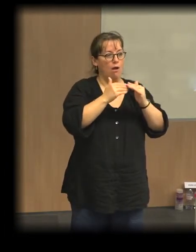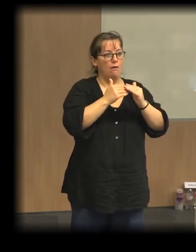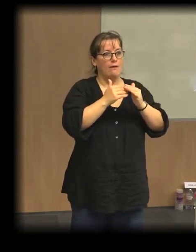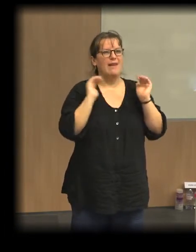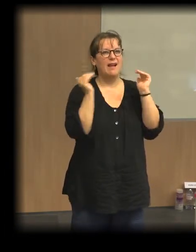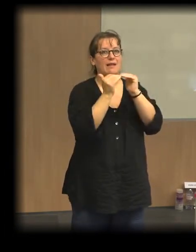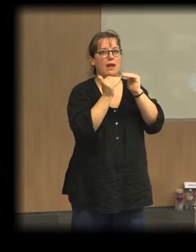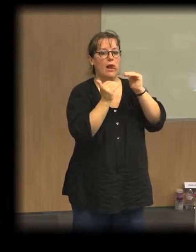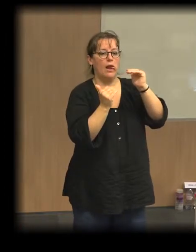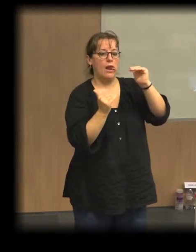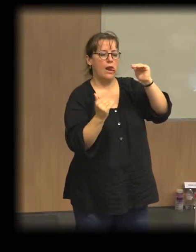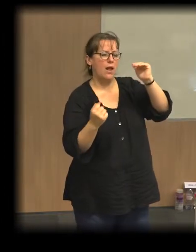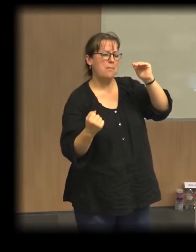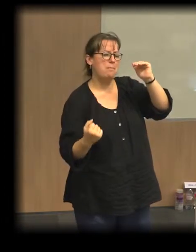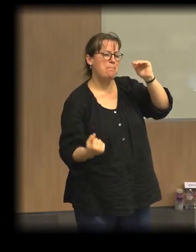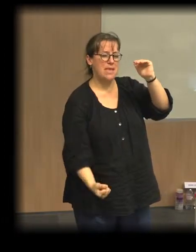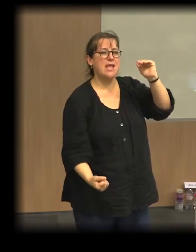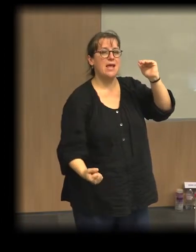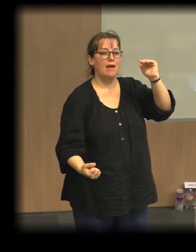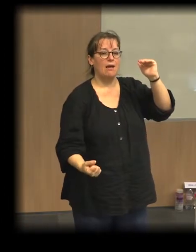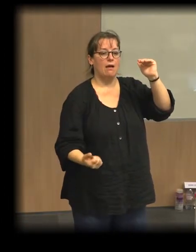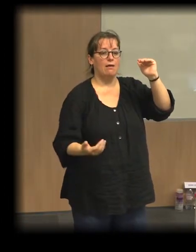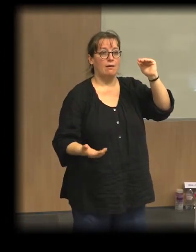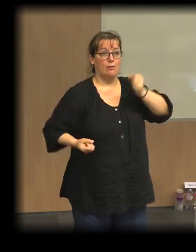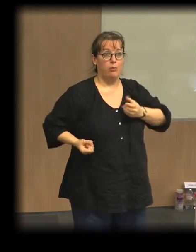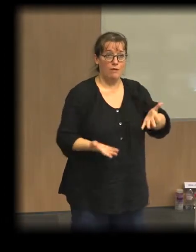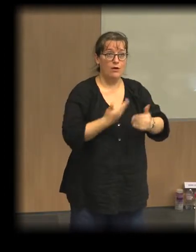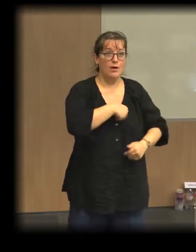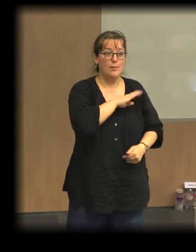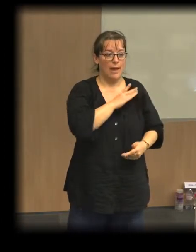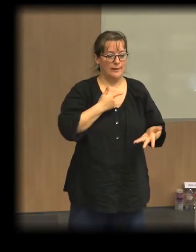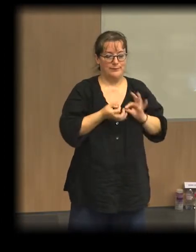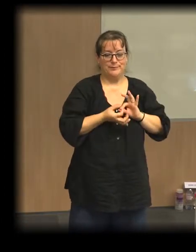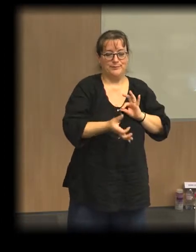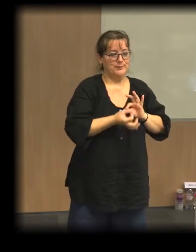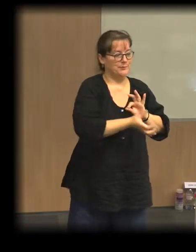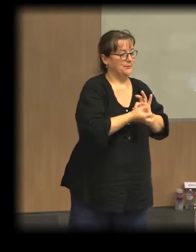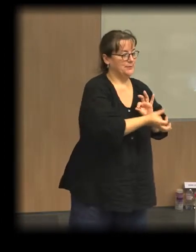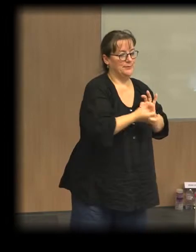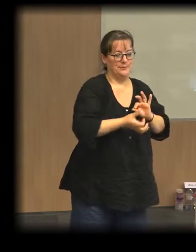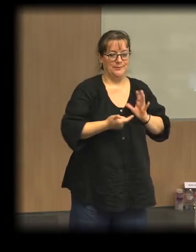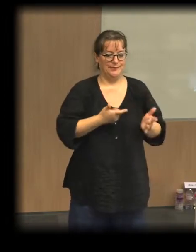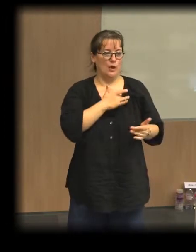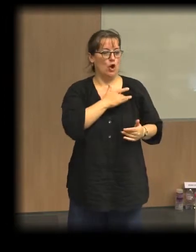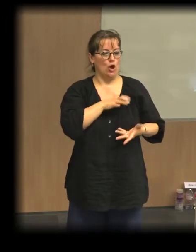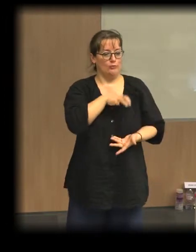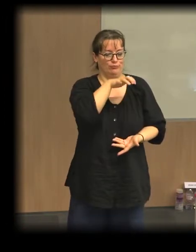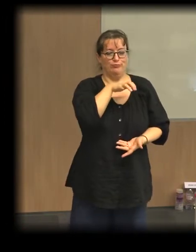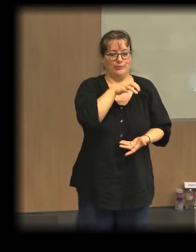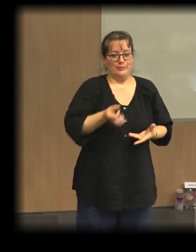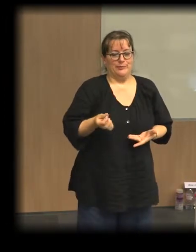le social business, il est sous-tendu par la constitution